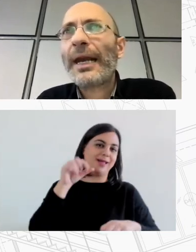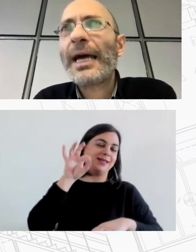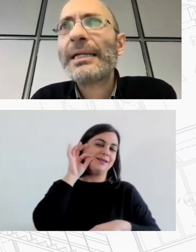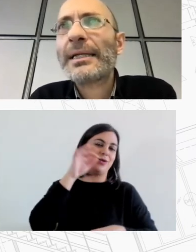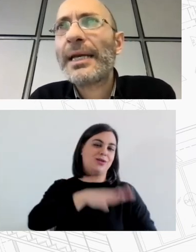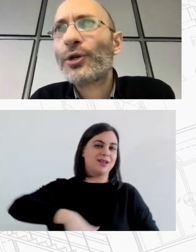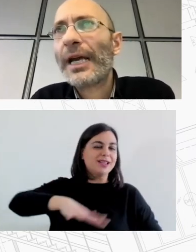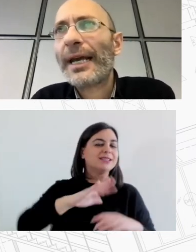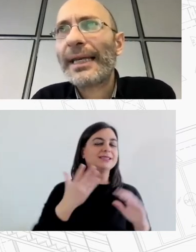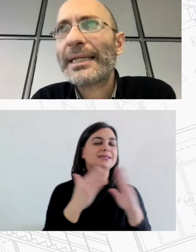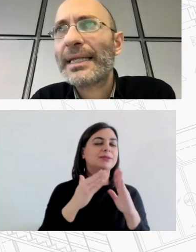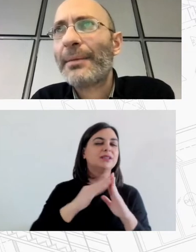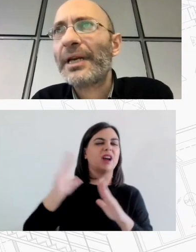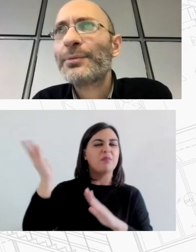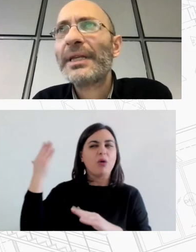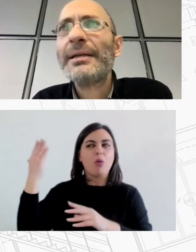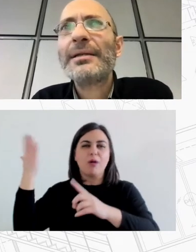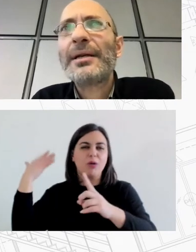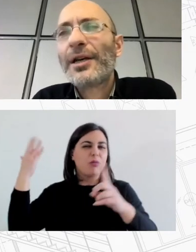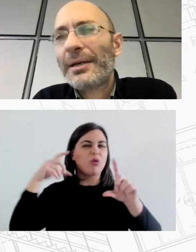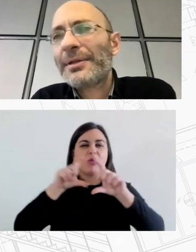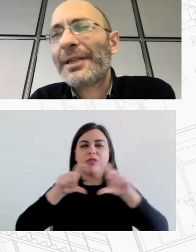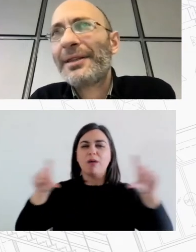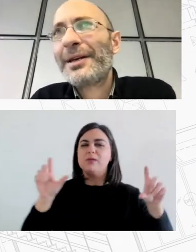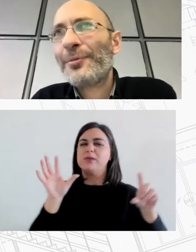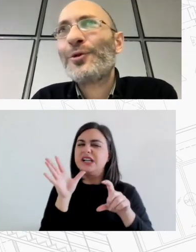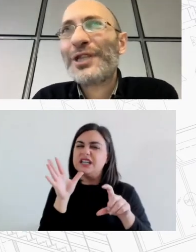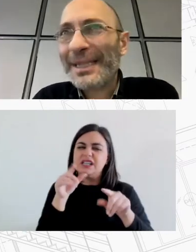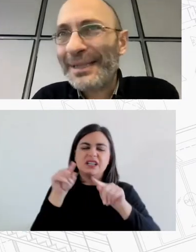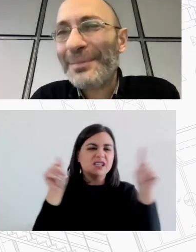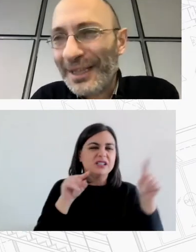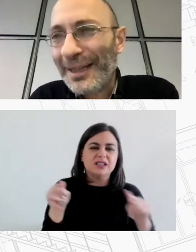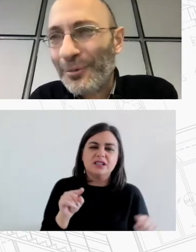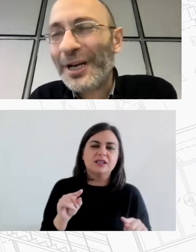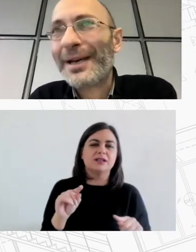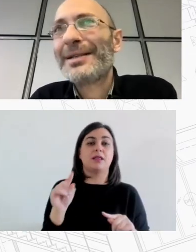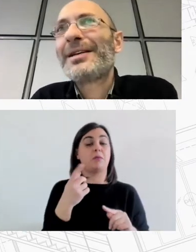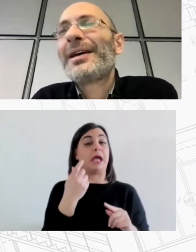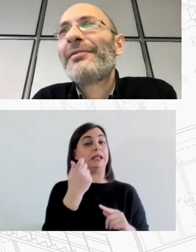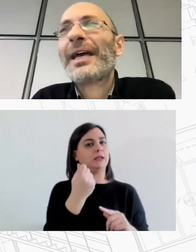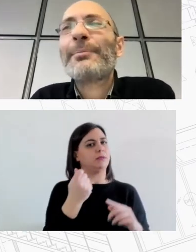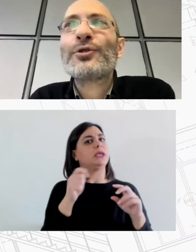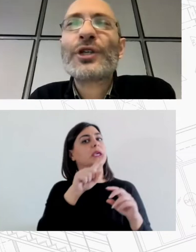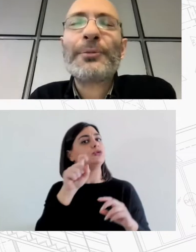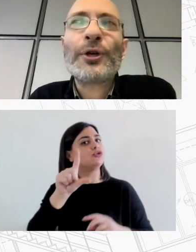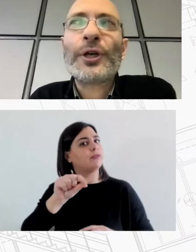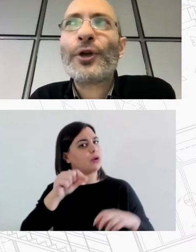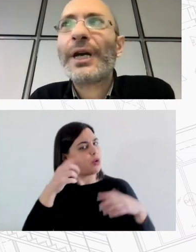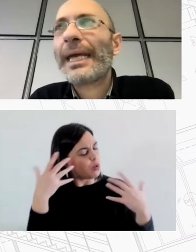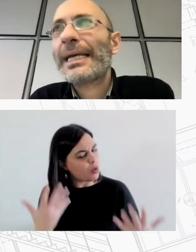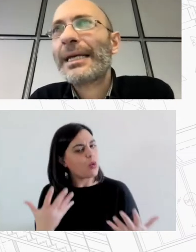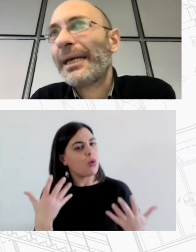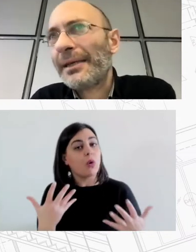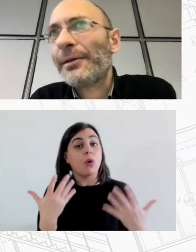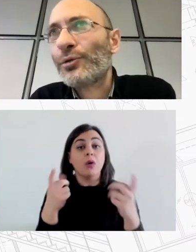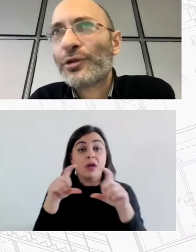από παλαιά συχνά σε όχι καλή κατάσταση διαμερίσματα δεν είναι μόνο σε τι τιμή δηλαδή μπορεί να βρει κάποιος κάποιων οικοκυριών